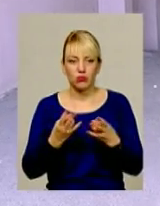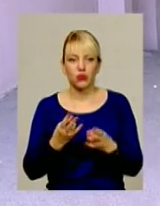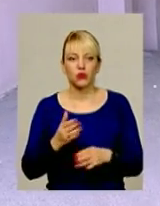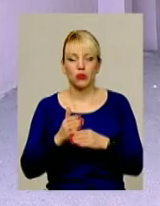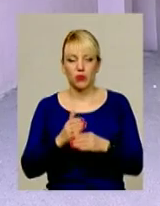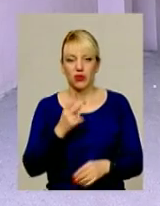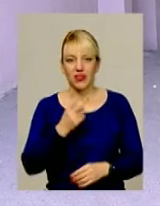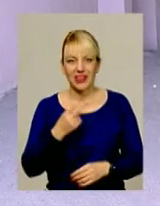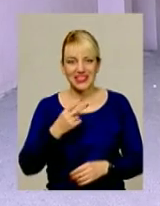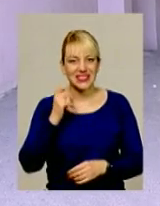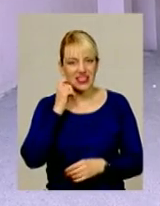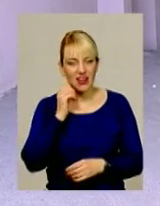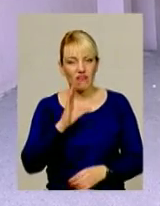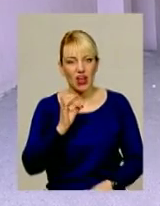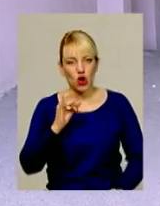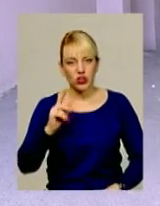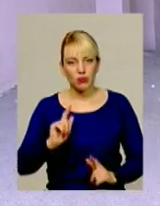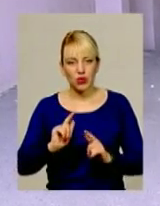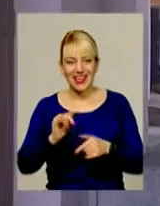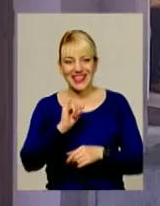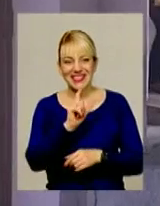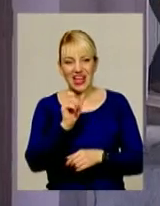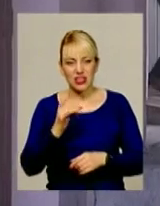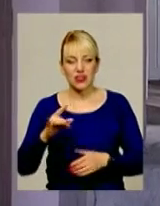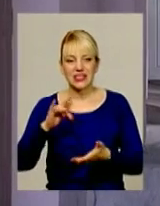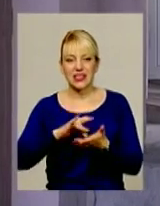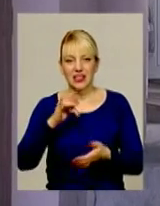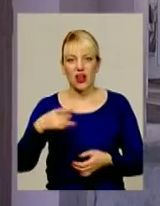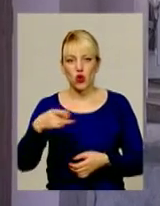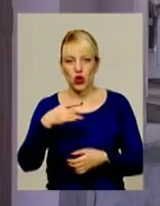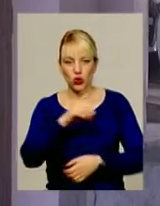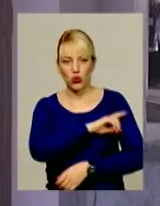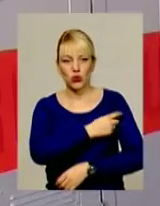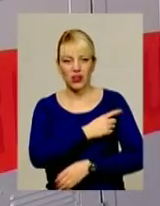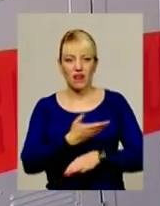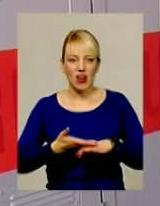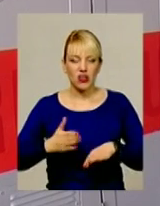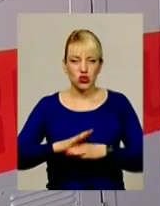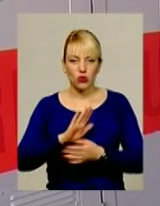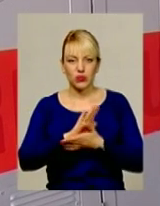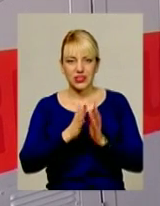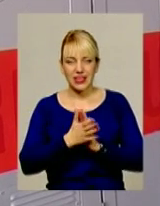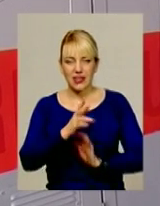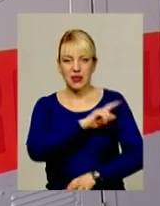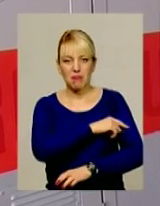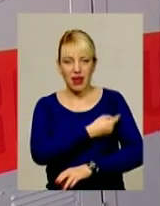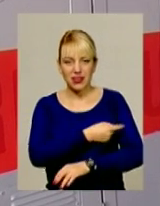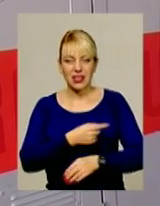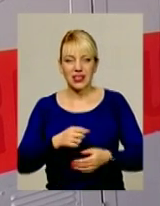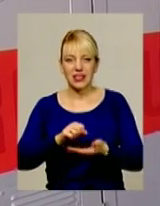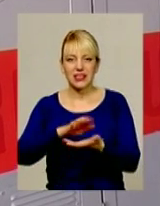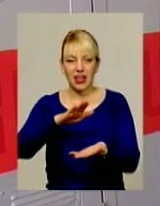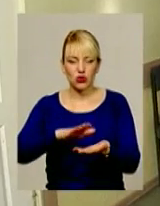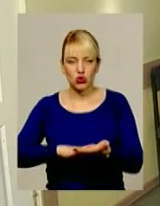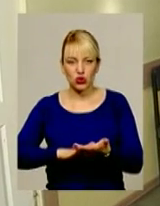20-річна Вероніка поступила у Ізяславську центральну районну лікарню у вкрай важкому стані. Медики діагностували тяжкі травми та